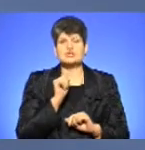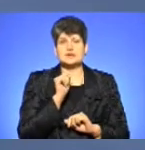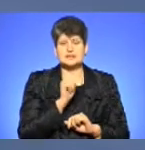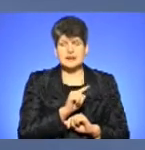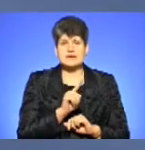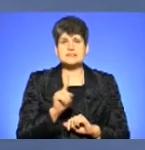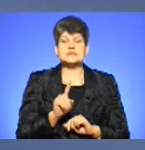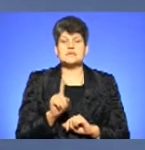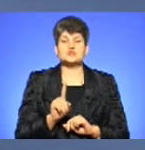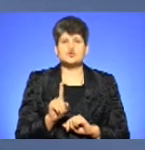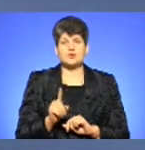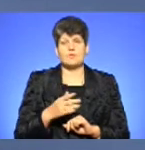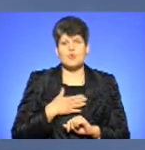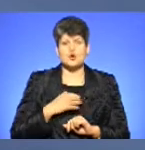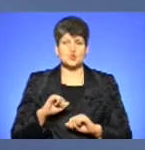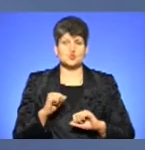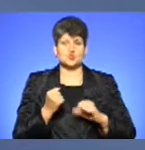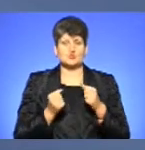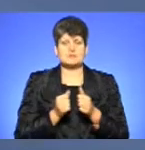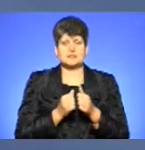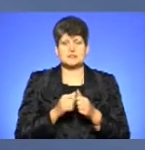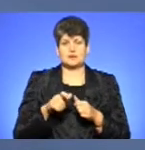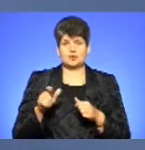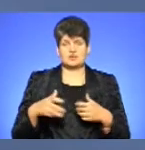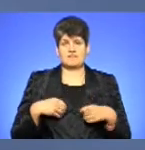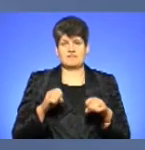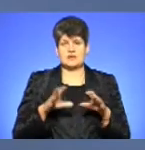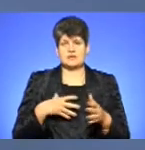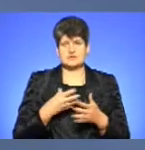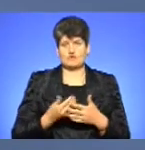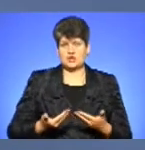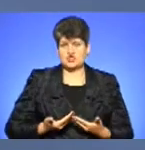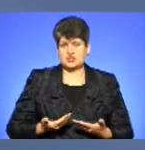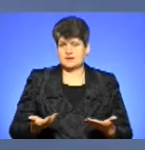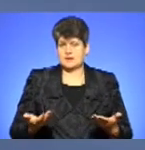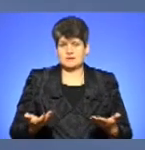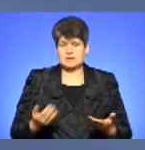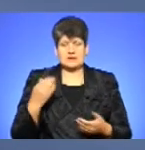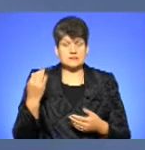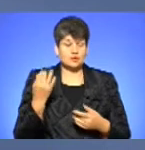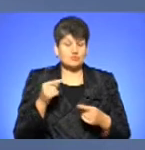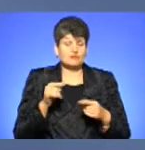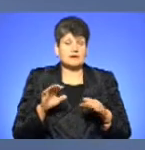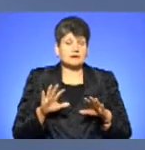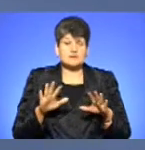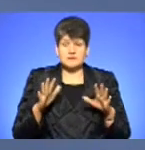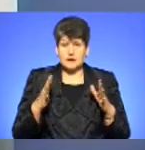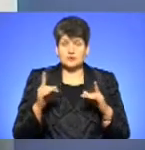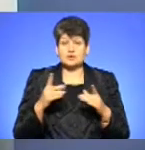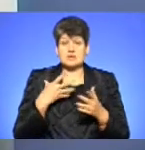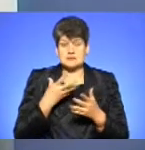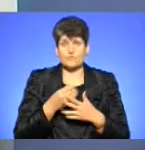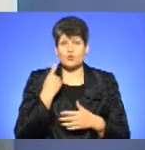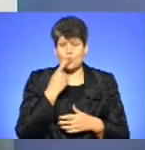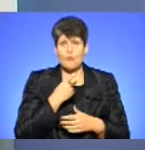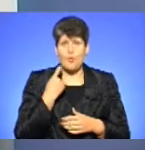за що, в принципі, мої друзі і близькі люди пожертвували своїм життям. І історично так склалося, що за свою мову